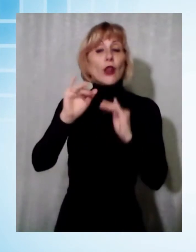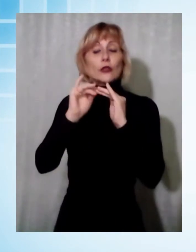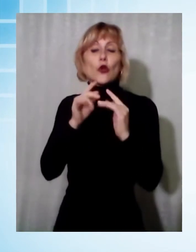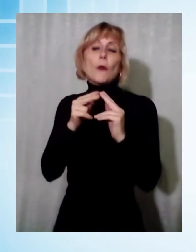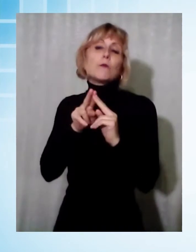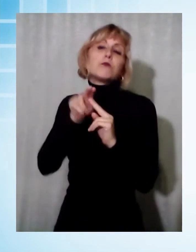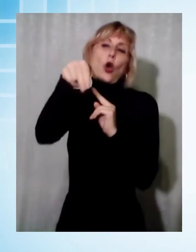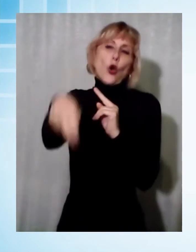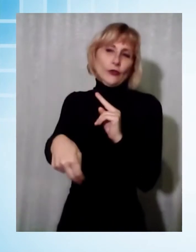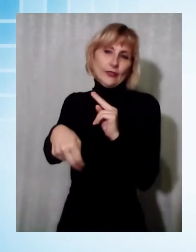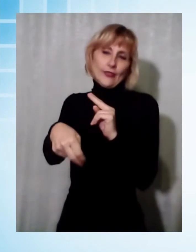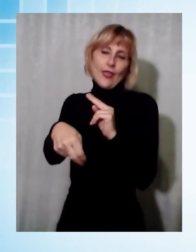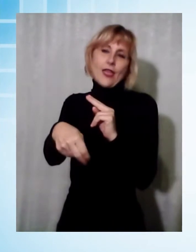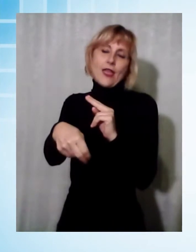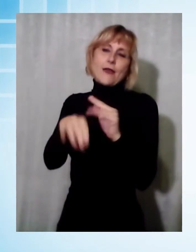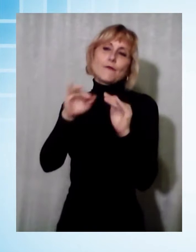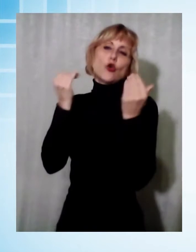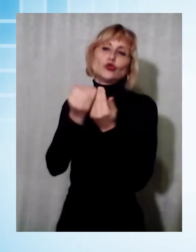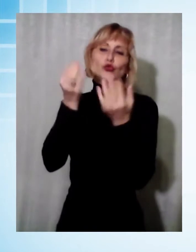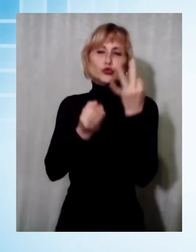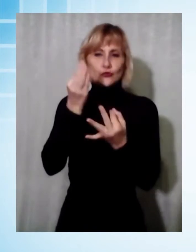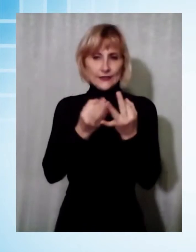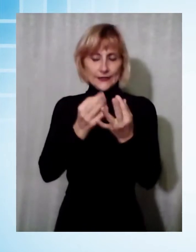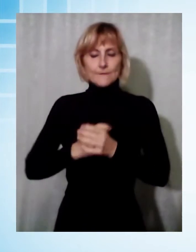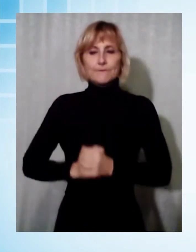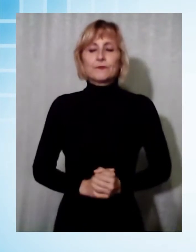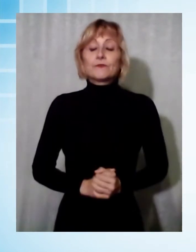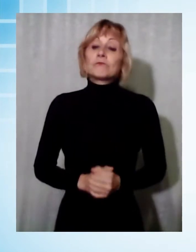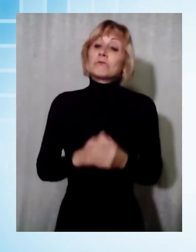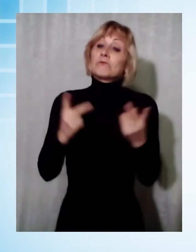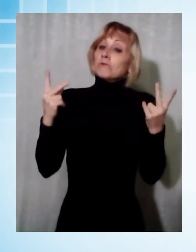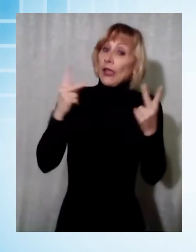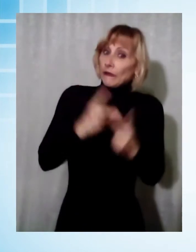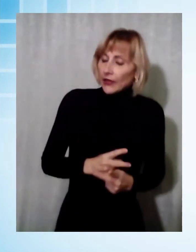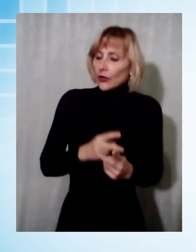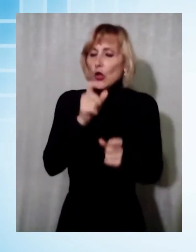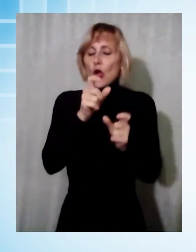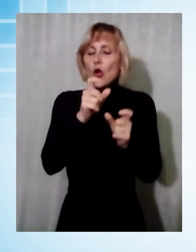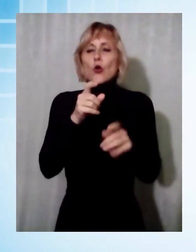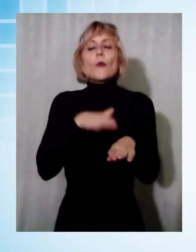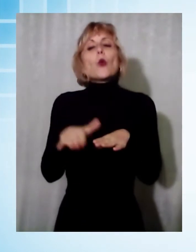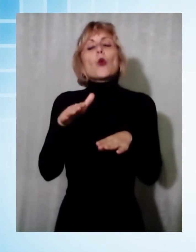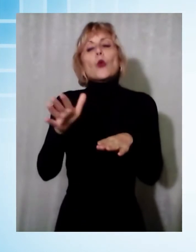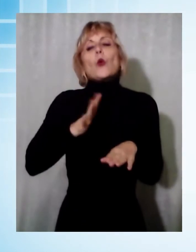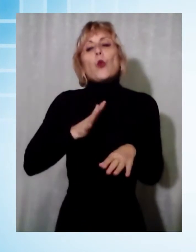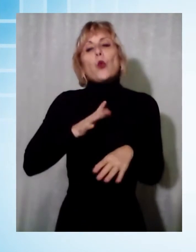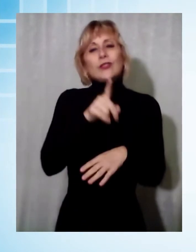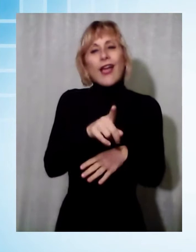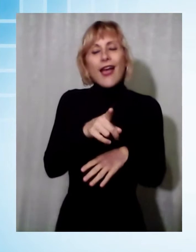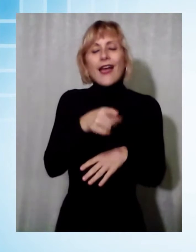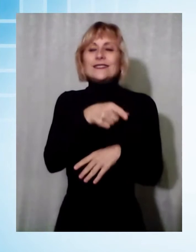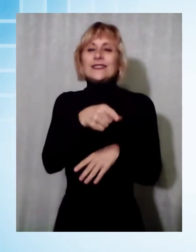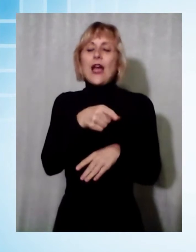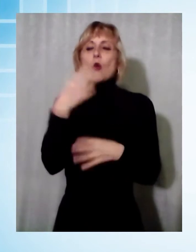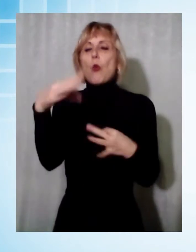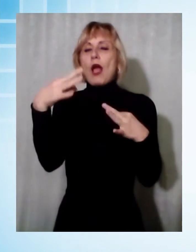questo punto di vista, nell'ambito di una materia dove l'utenza è meno qualificata, quindi quella della volontaria giurisdizione, io